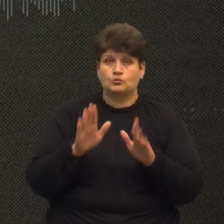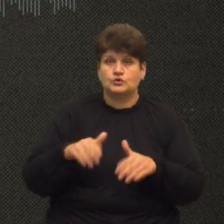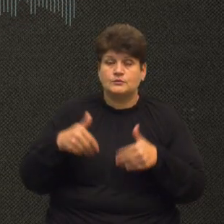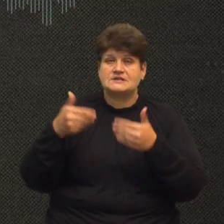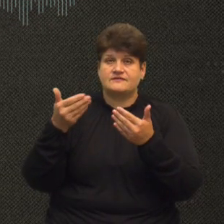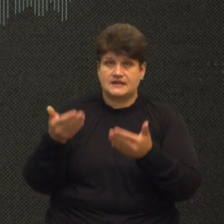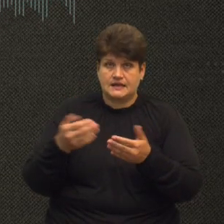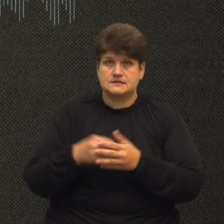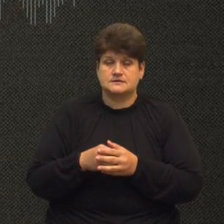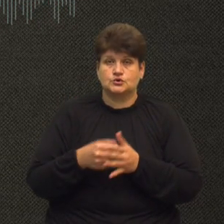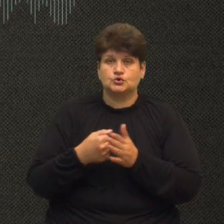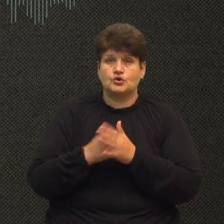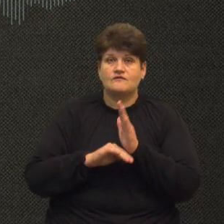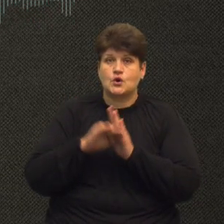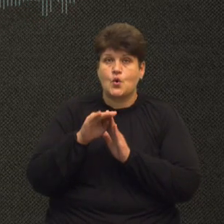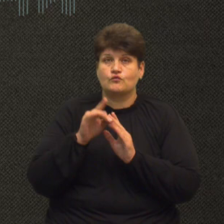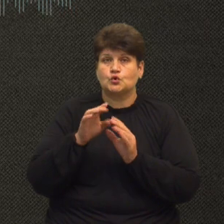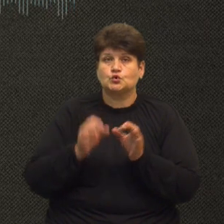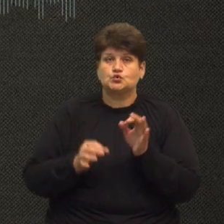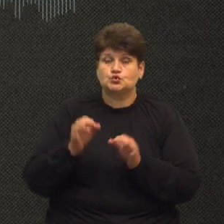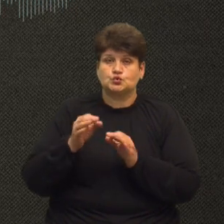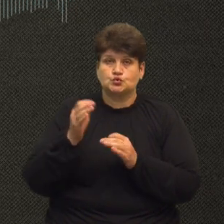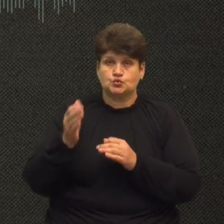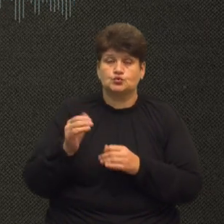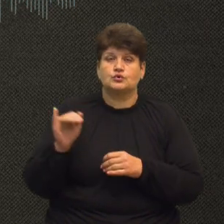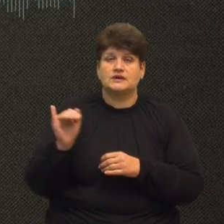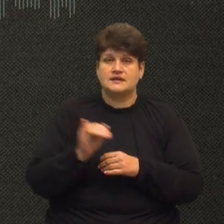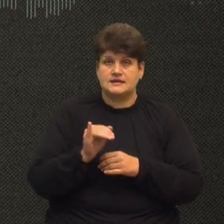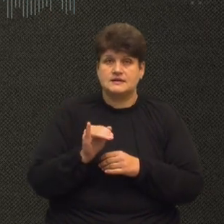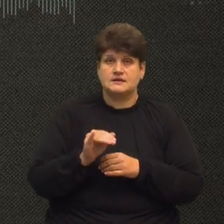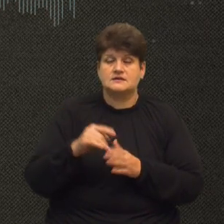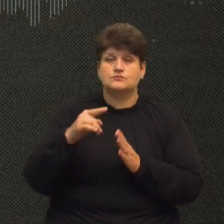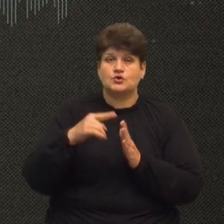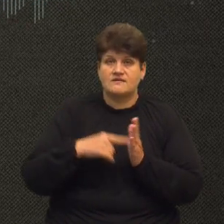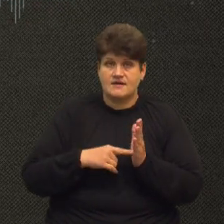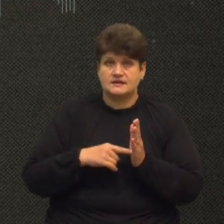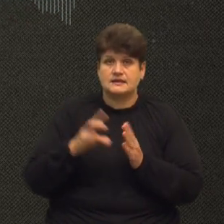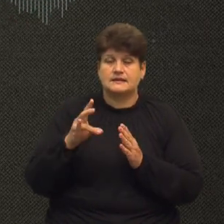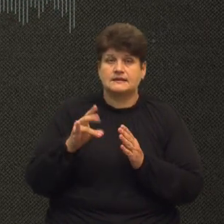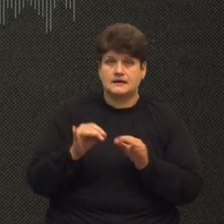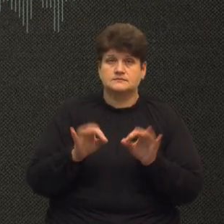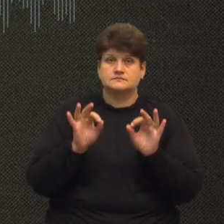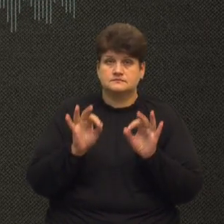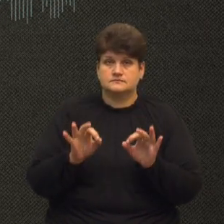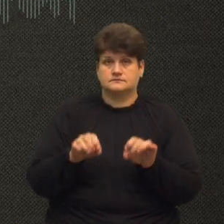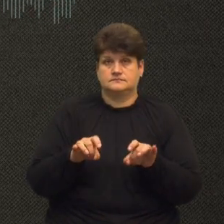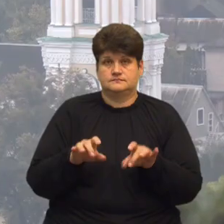до Верховного суду і сподіватися на справедливе рішення